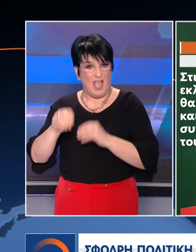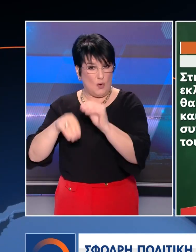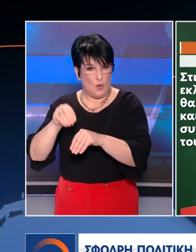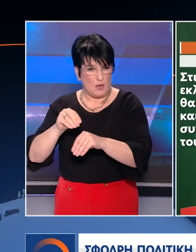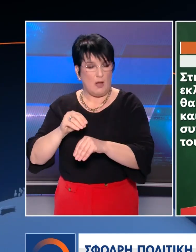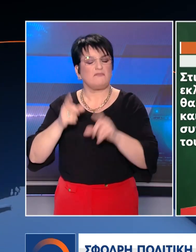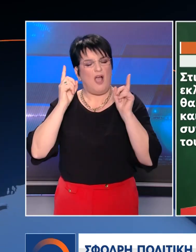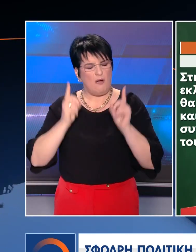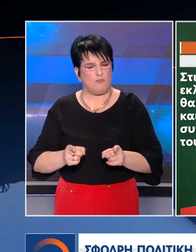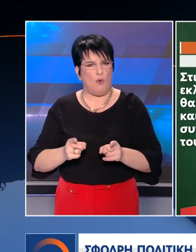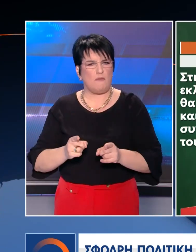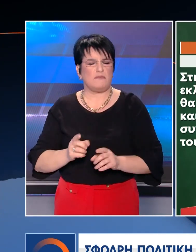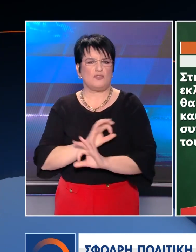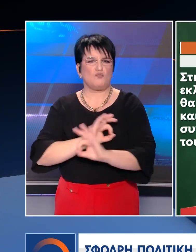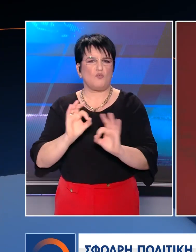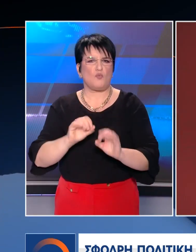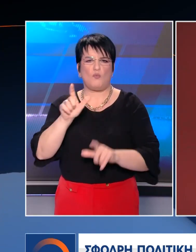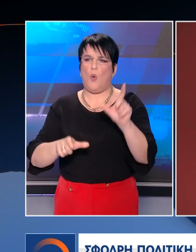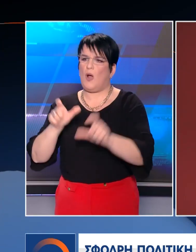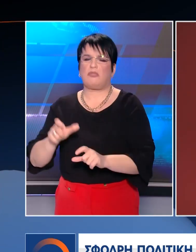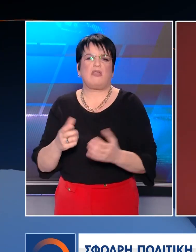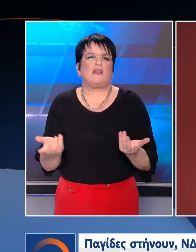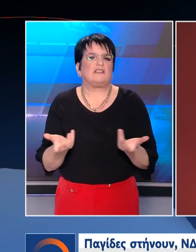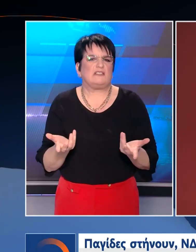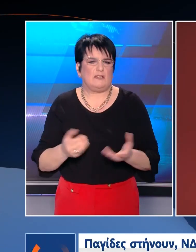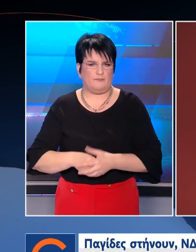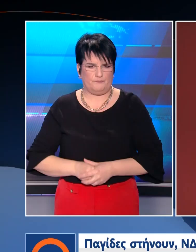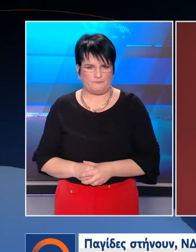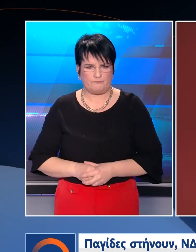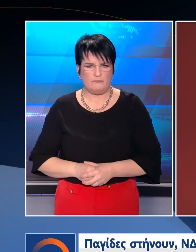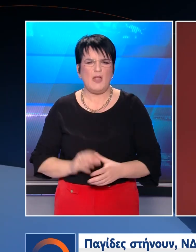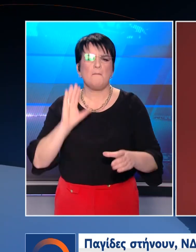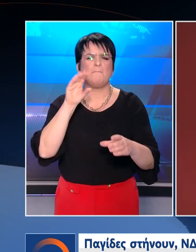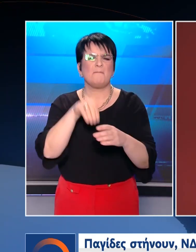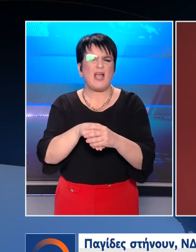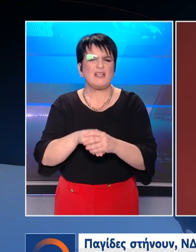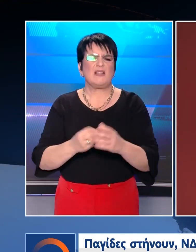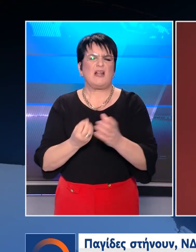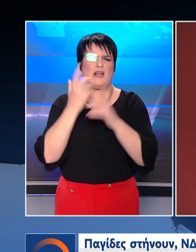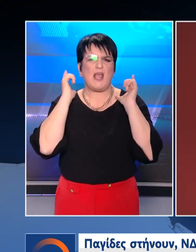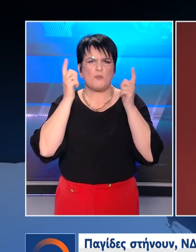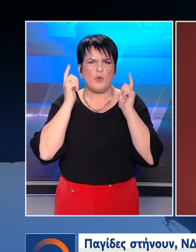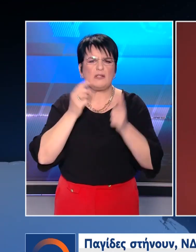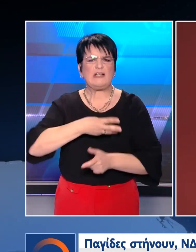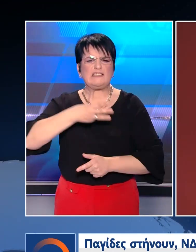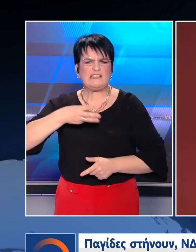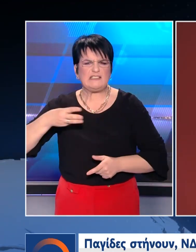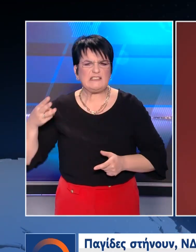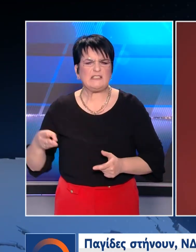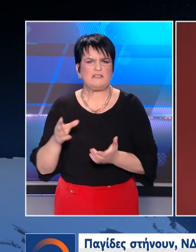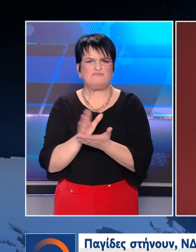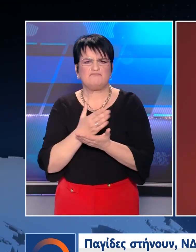αξιολογήσει και την ιδεολογική συνέπεια του καθενός μας. Παγίδες στείνουν νέα δημοκρατία και ΣΥΡΙΖΑ με